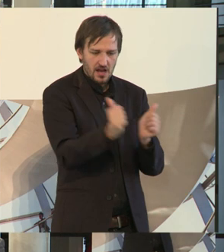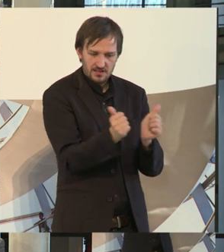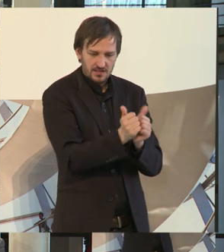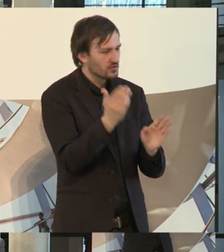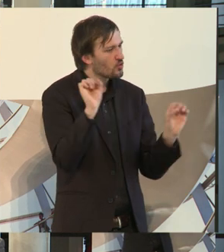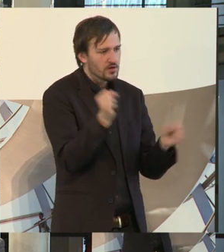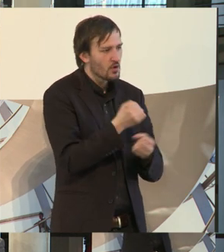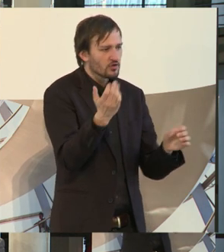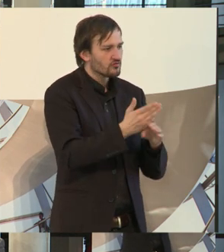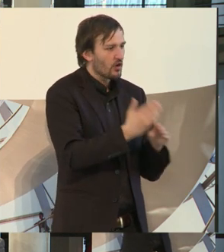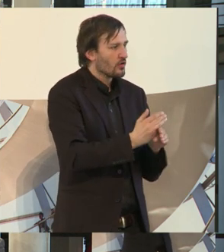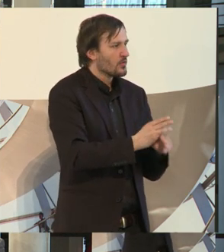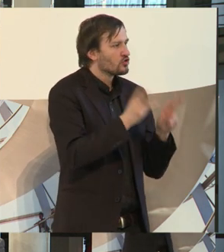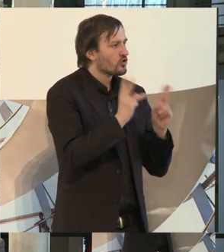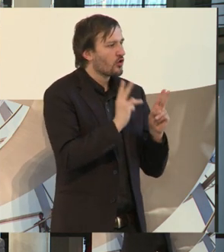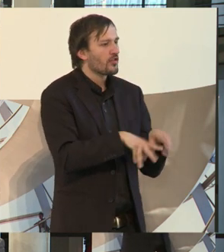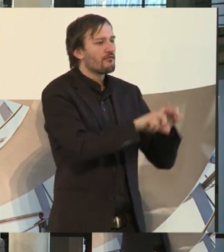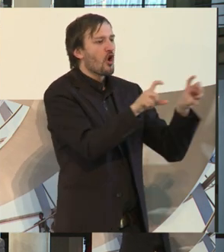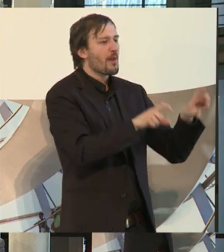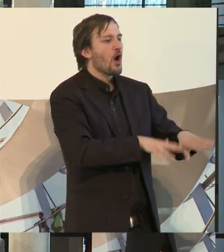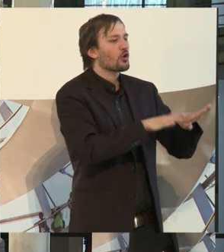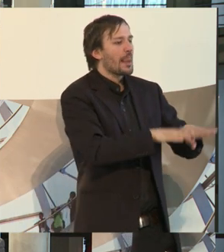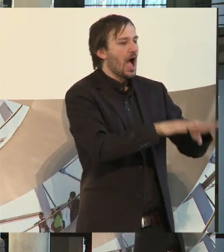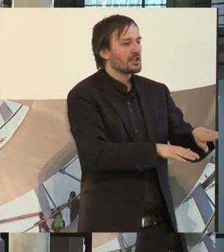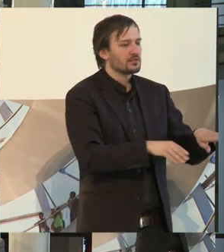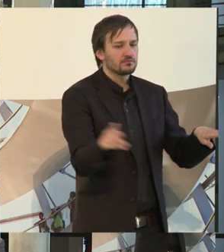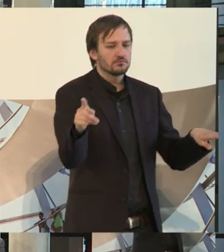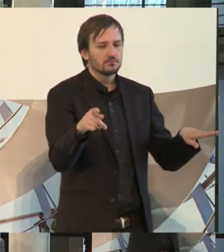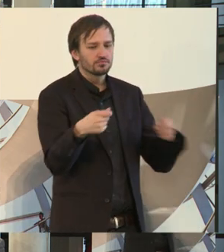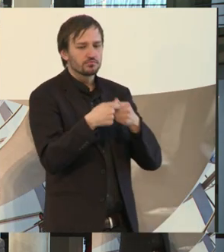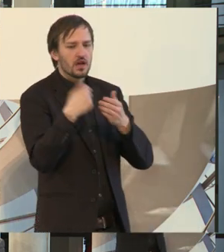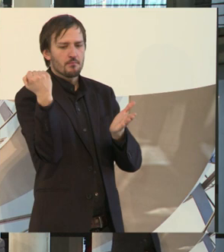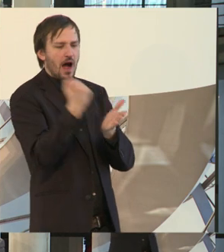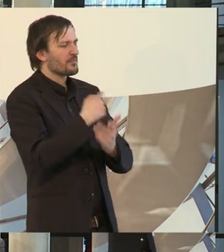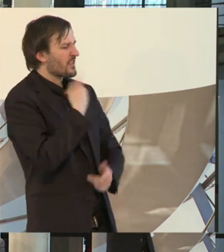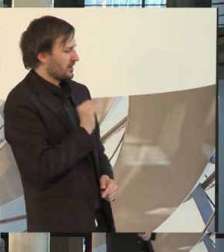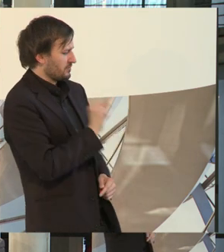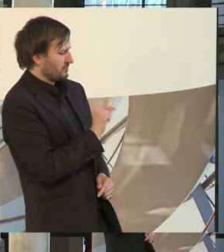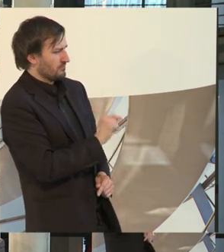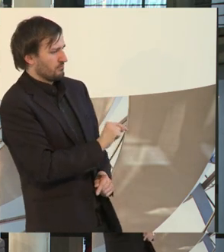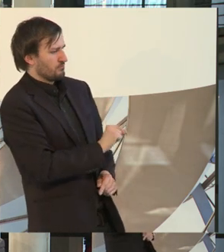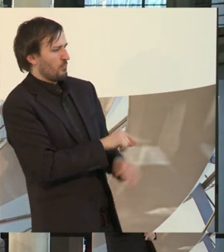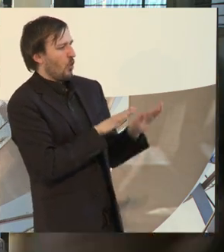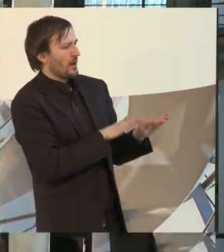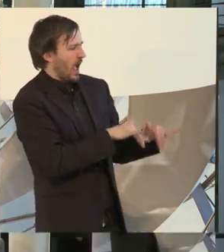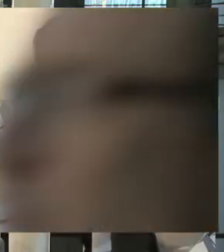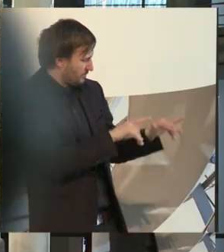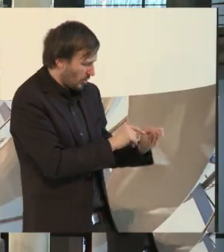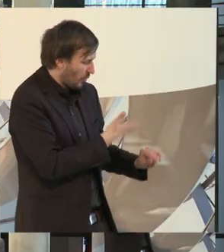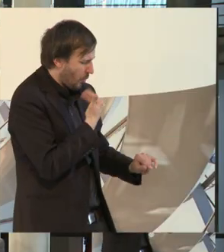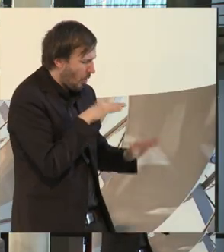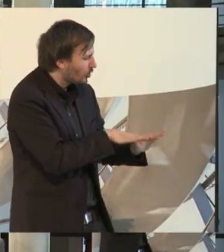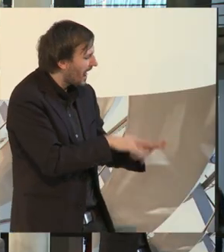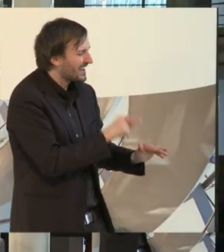Rücklagen für das Unternehmen gleich als Vermögen gewertet werden. Das ist eine Problematik, die in der Politik selten bekannt ist. Des